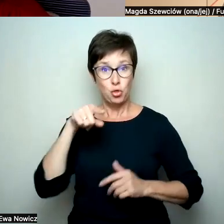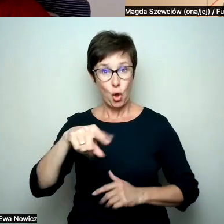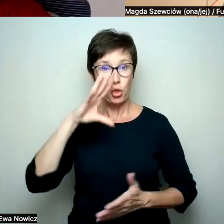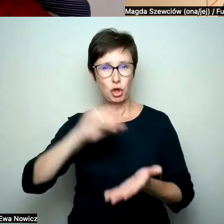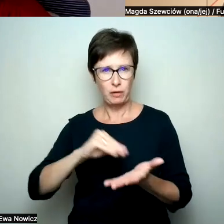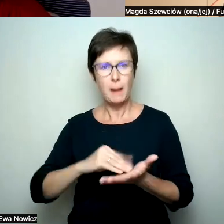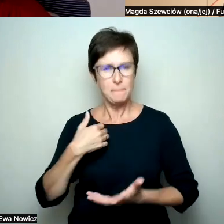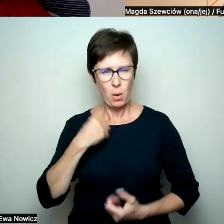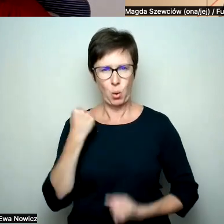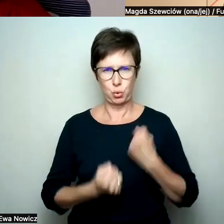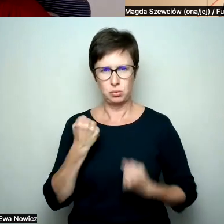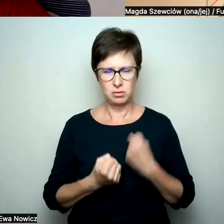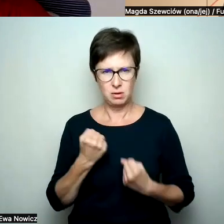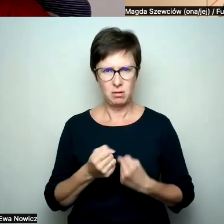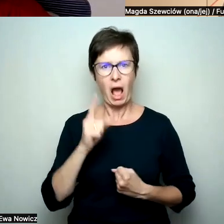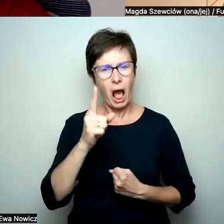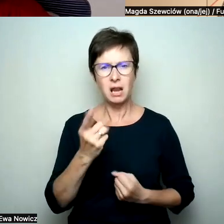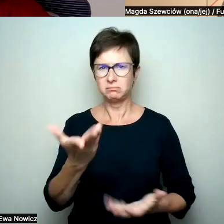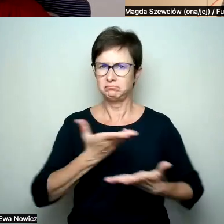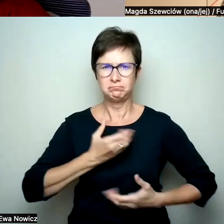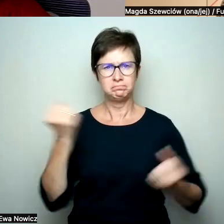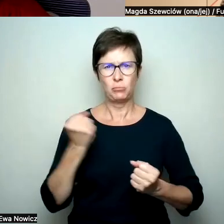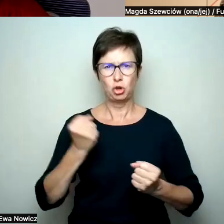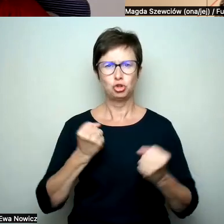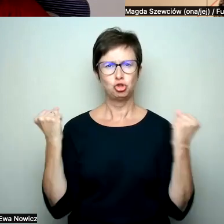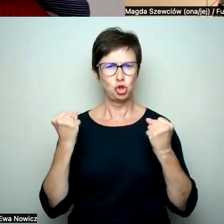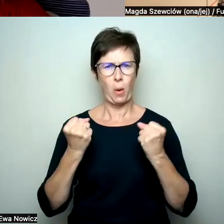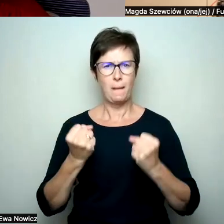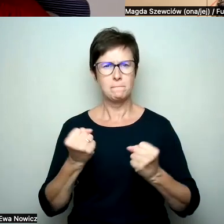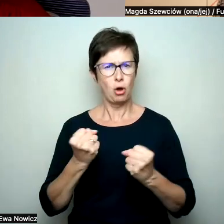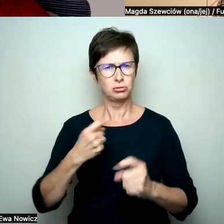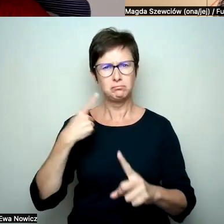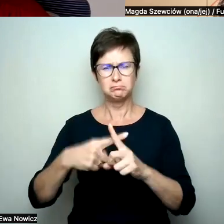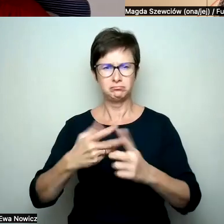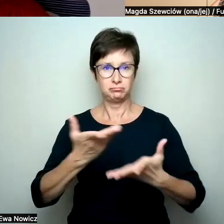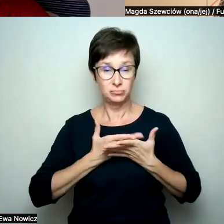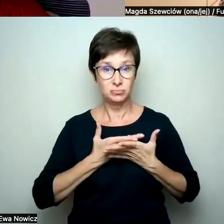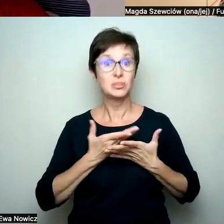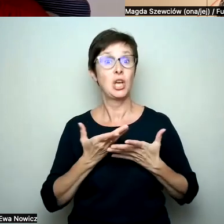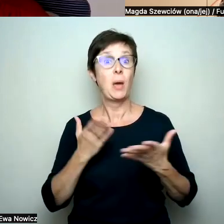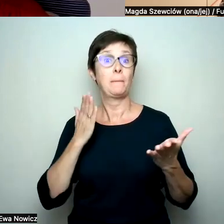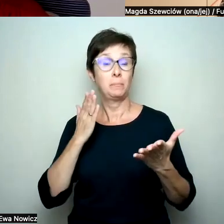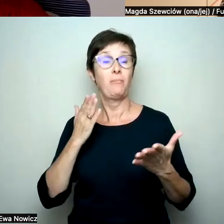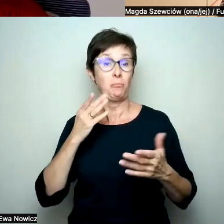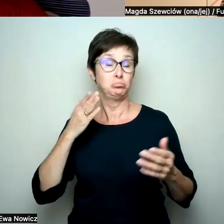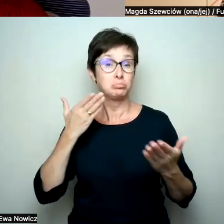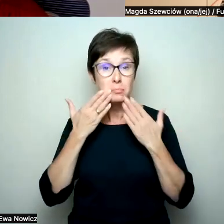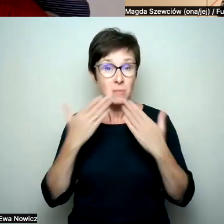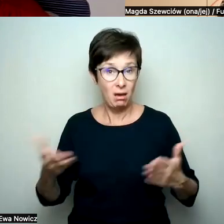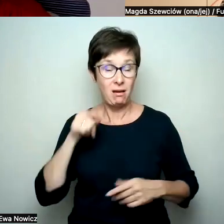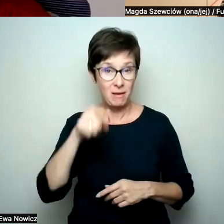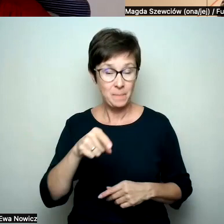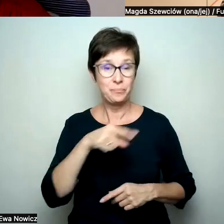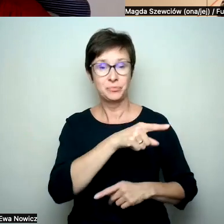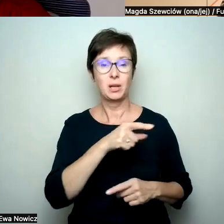trudne, ale było ekstremalnie cenne, bo znowu, jeśli czegokolwiek udało się dokonać temu posłowi Solidanej Polski,